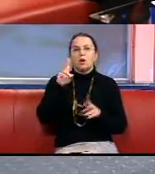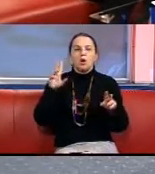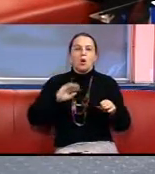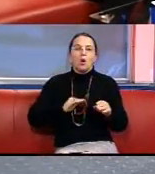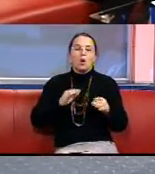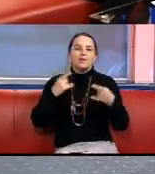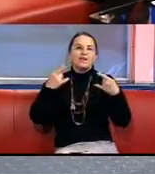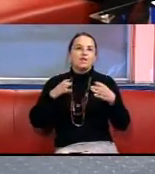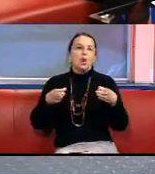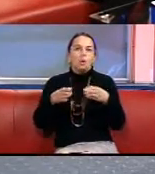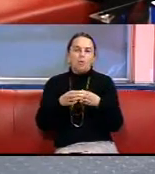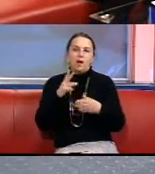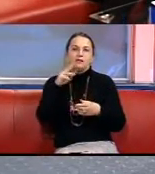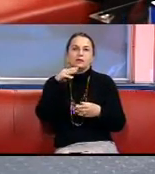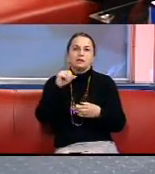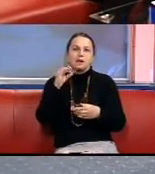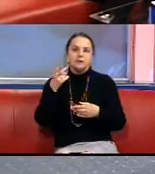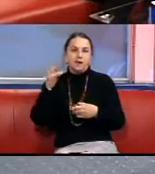Тетяна Цвілая Ну,